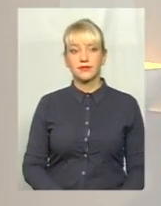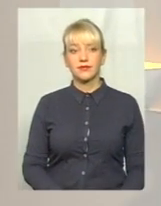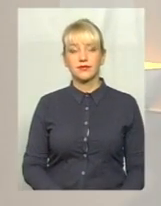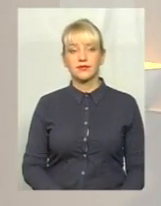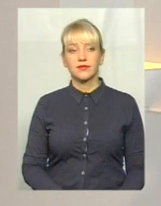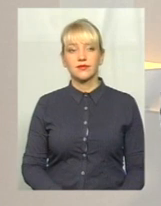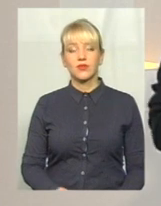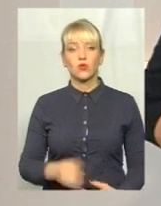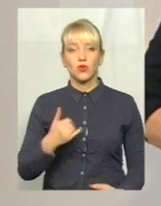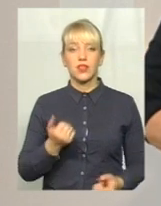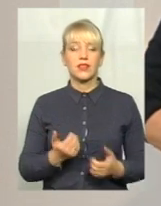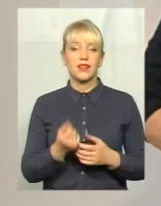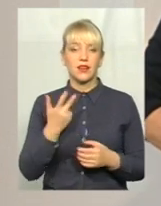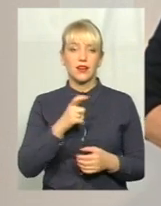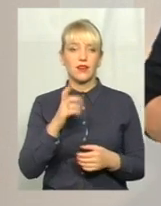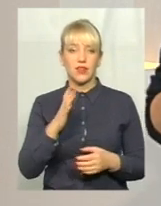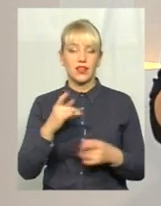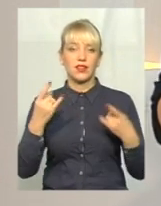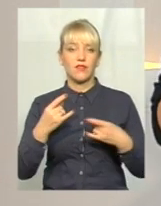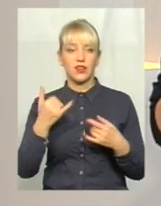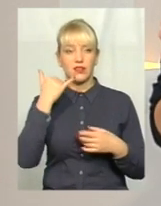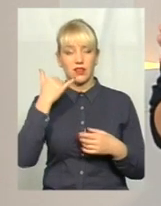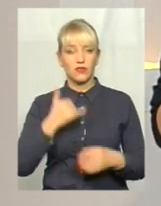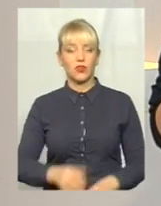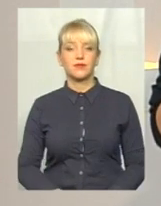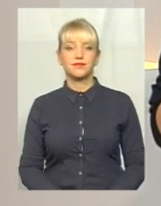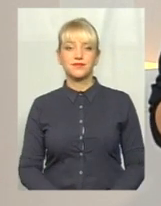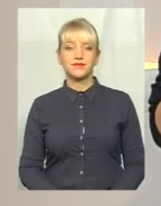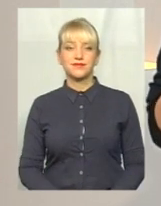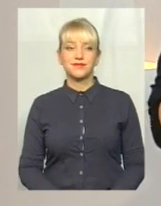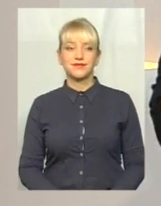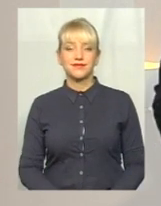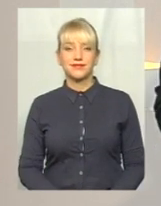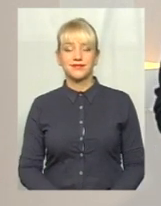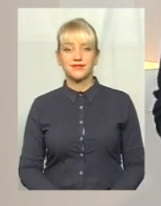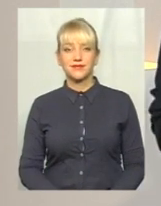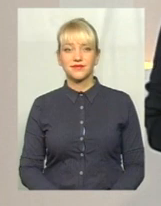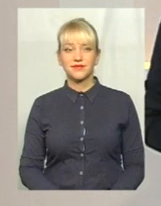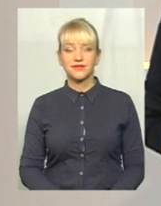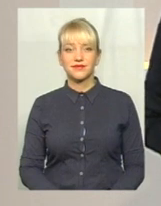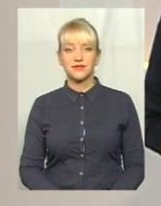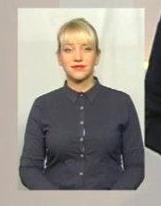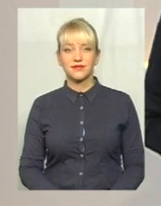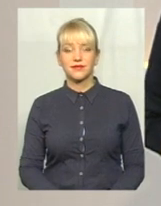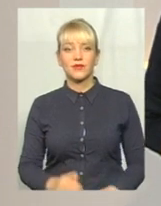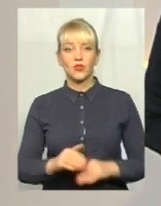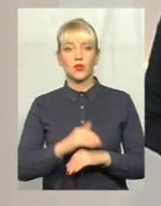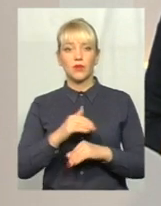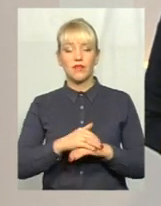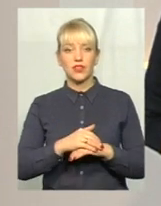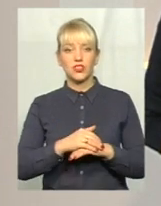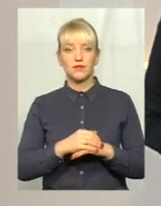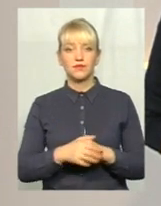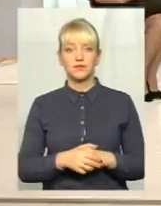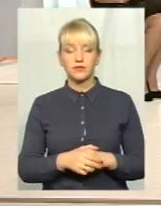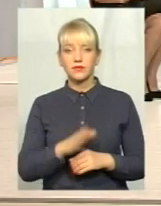У нас ще є декілька хвилин ефіру, у нас є глядачка, давайте дуже коротко її послухаємо. Добре? Так, дуже коротко ваше питання. Доброго вечора, студія.